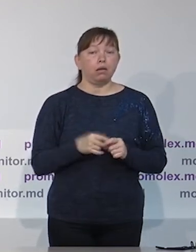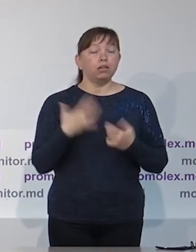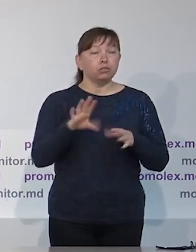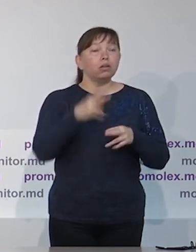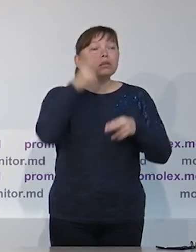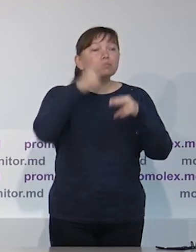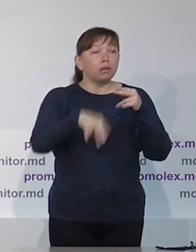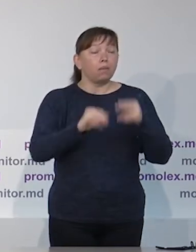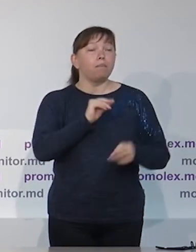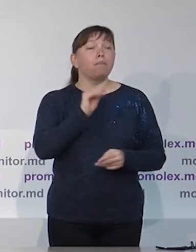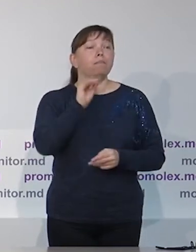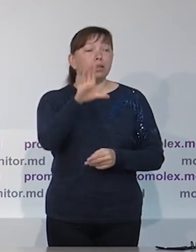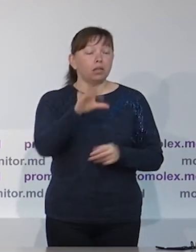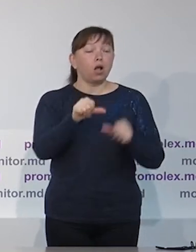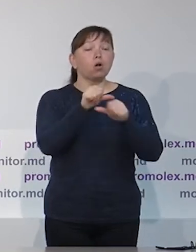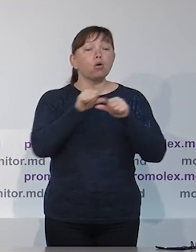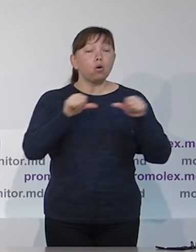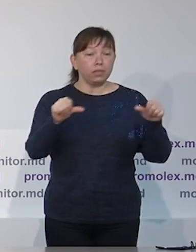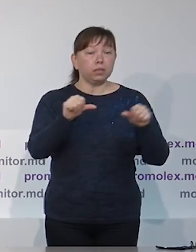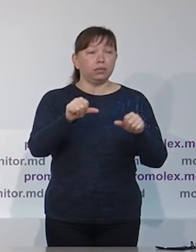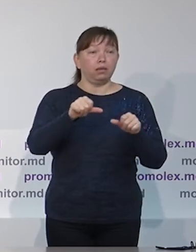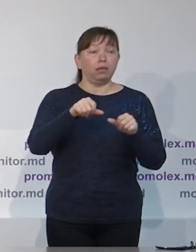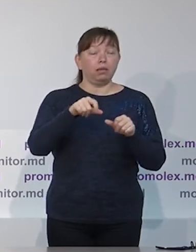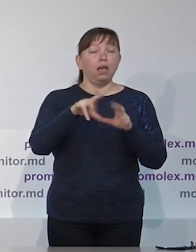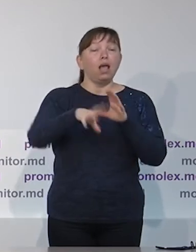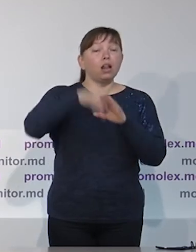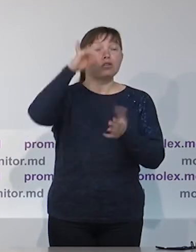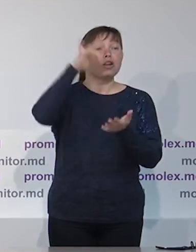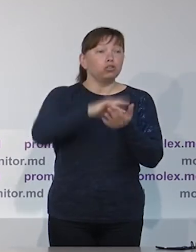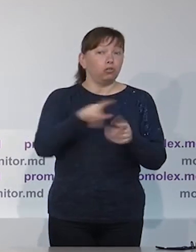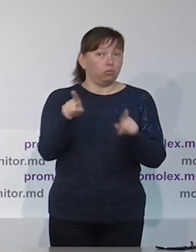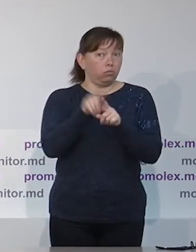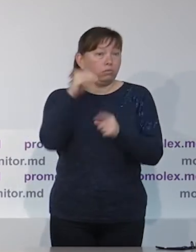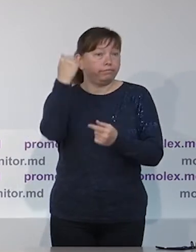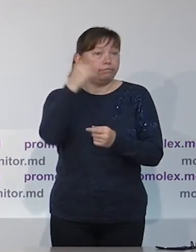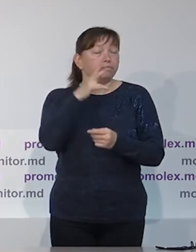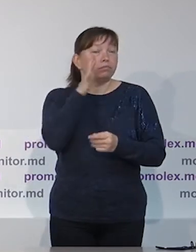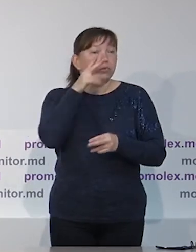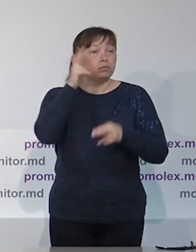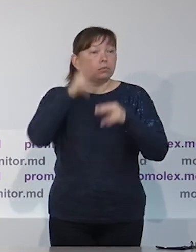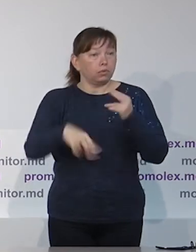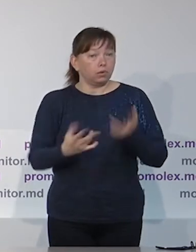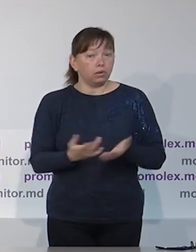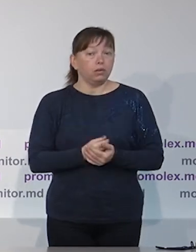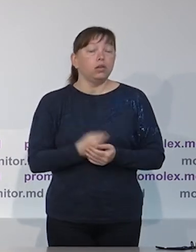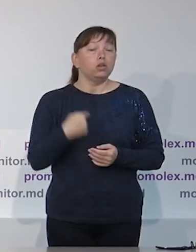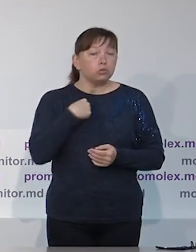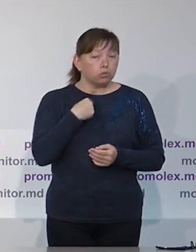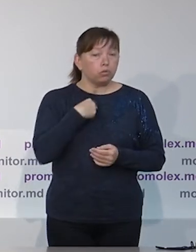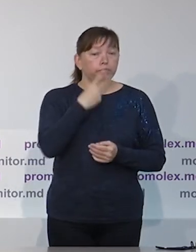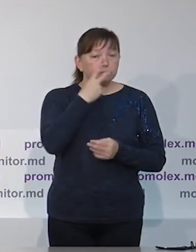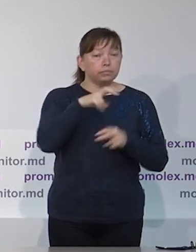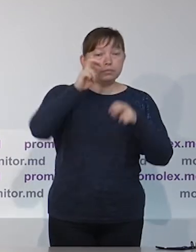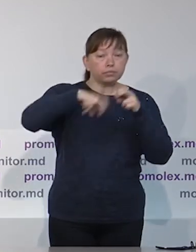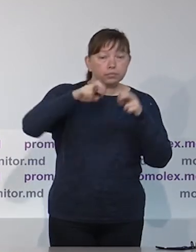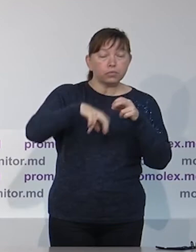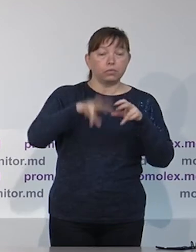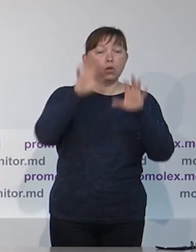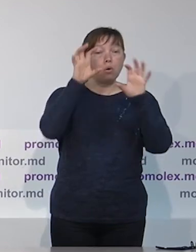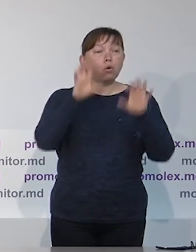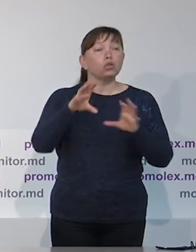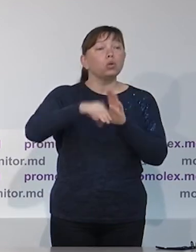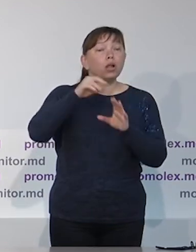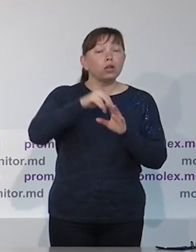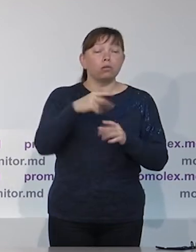17 июня также истекает мандат Центральной избирательной комиссии.